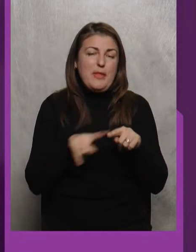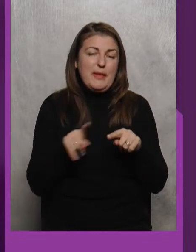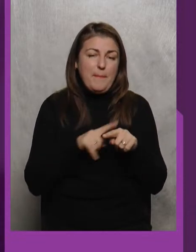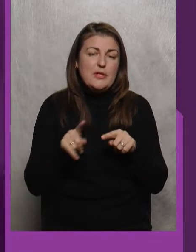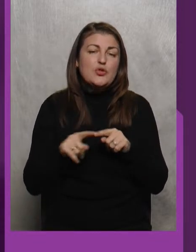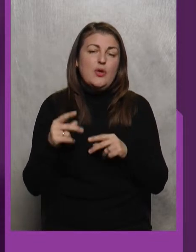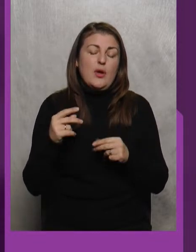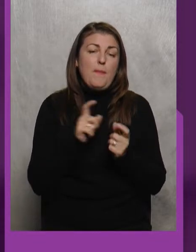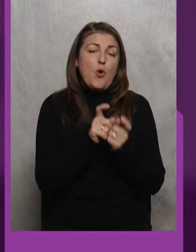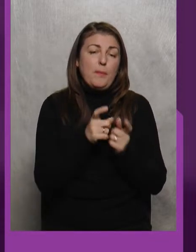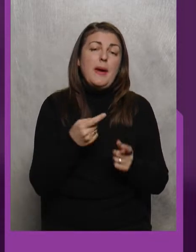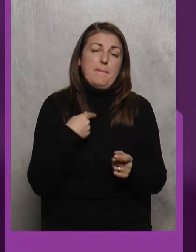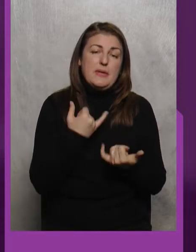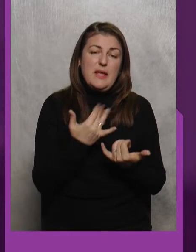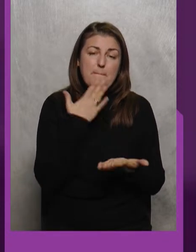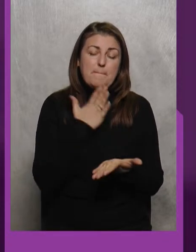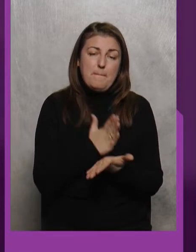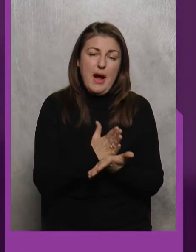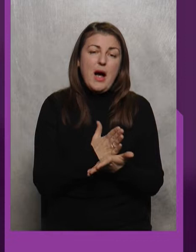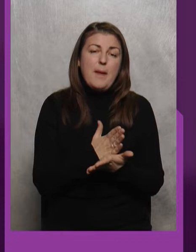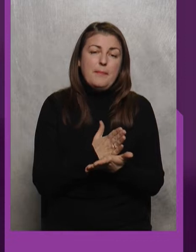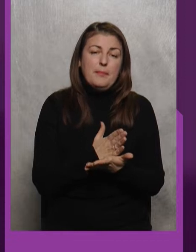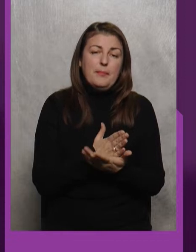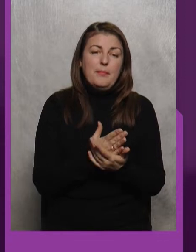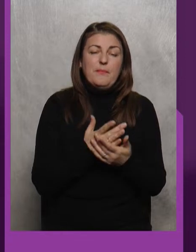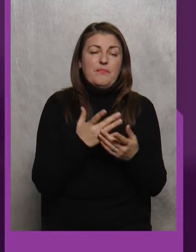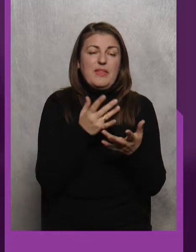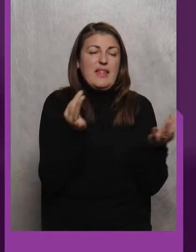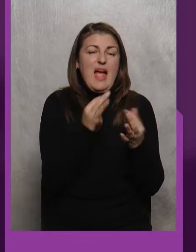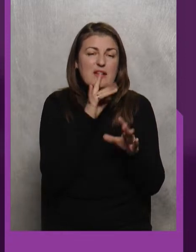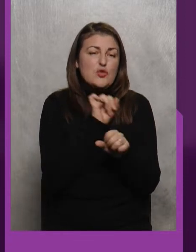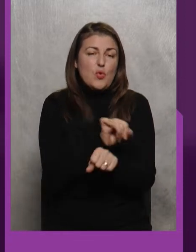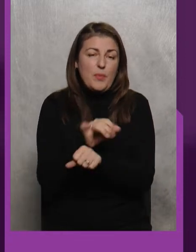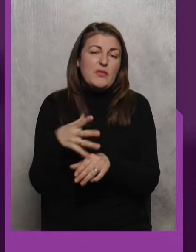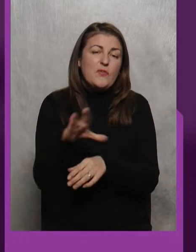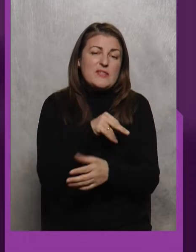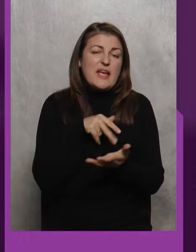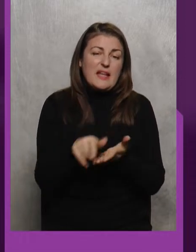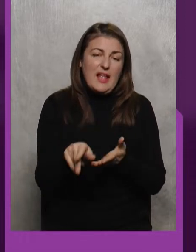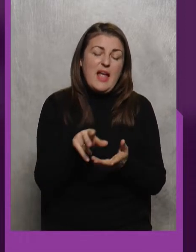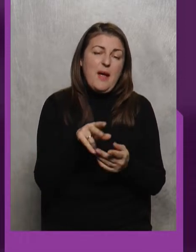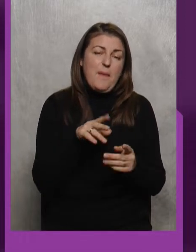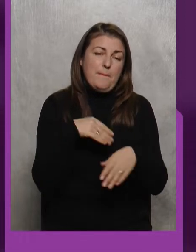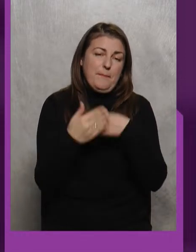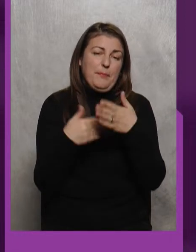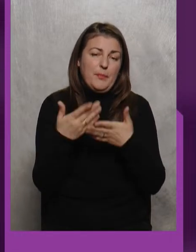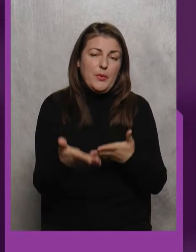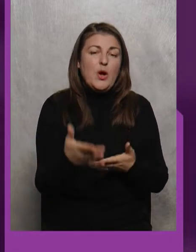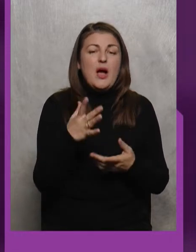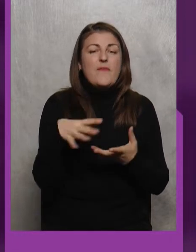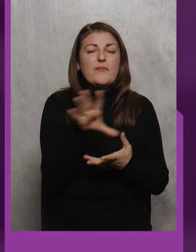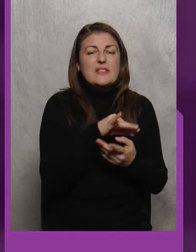Зараз немає Майже яких Зупинок Все йде Нон-стоп Всі